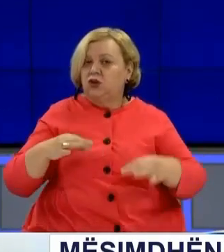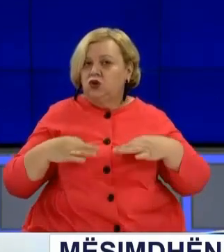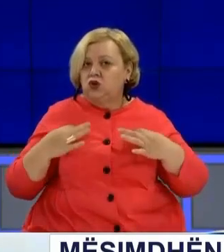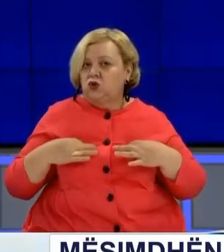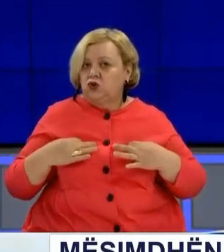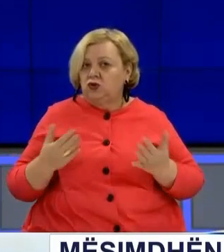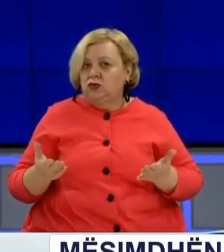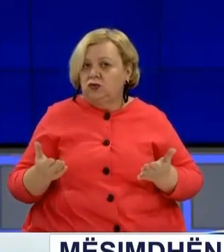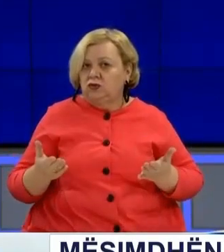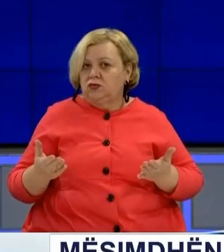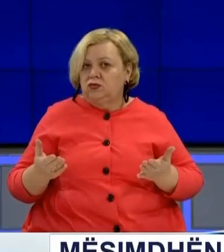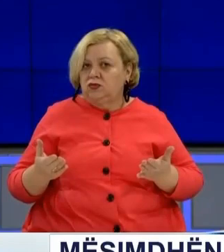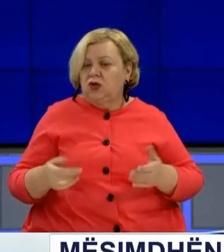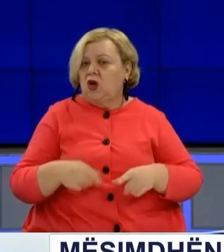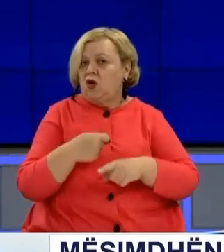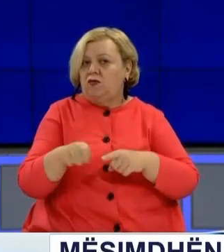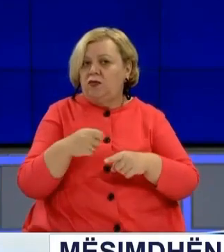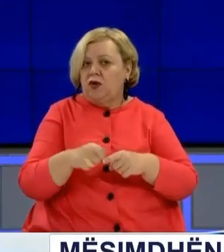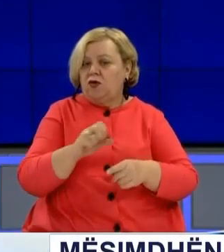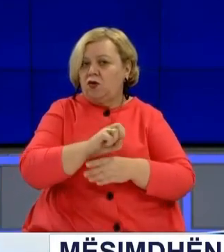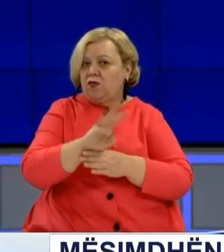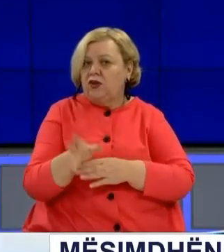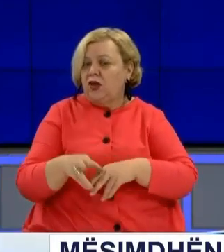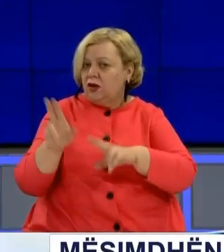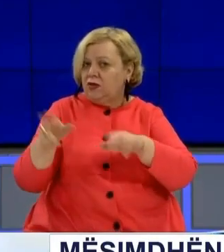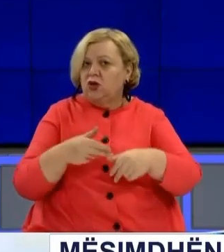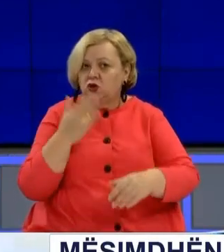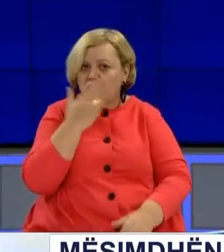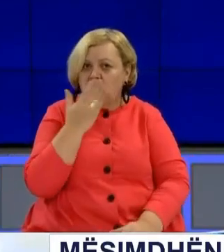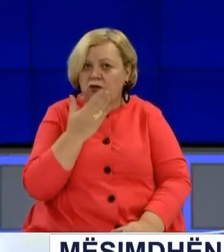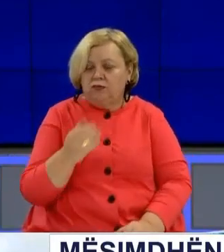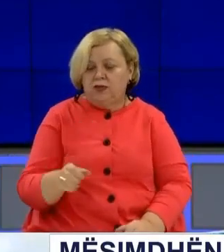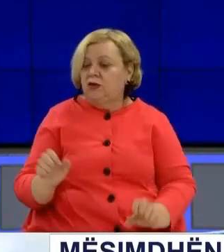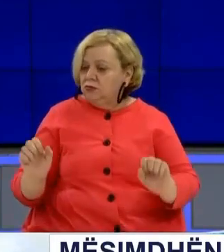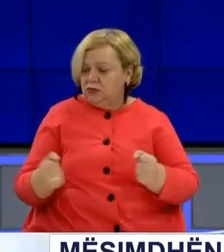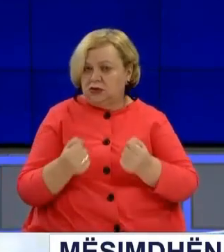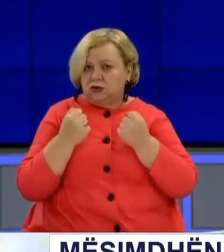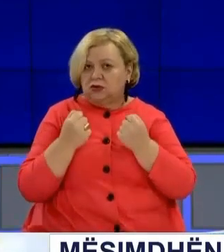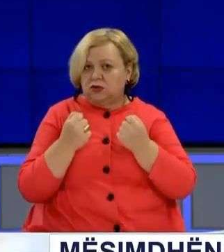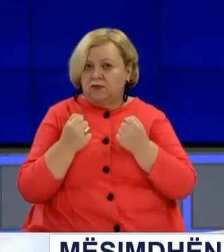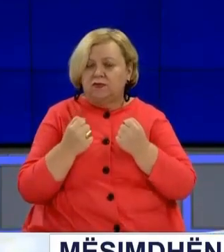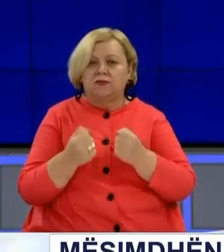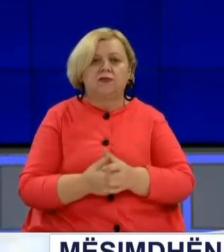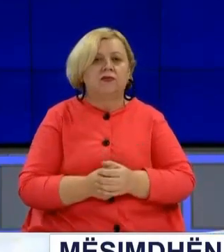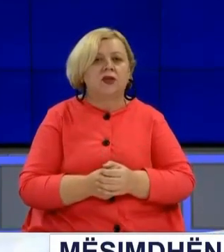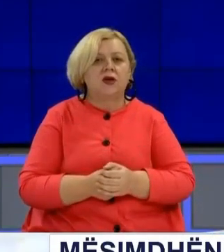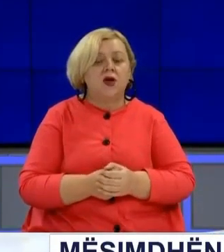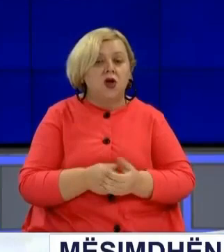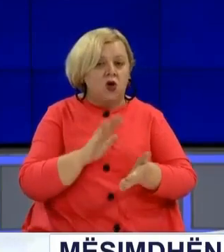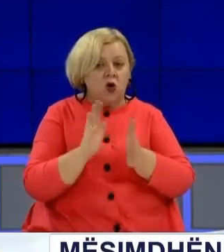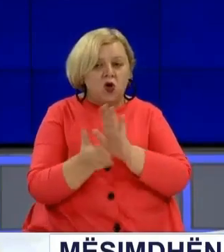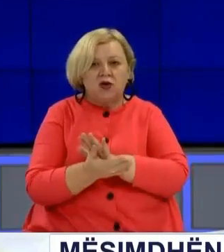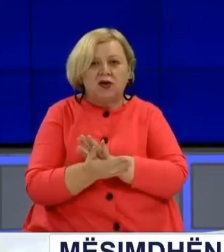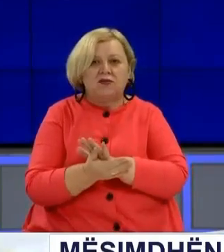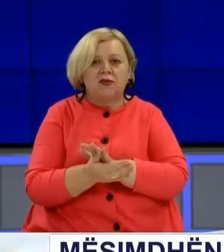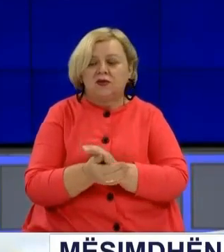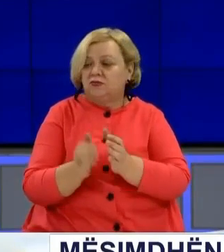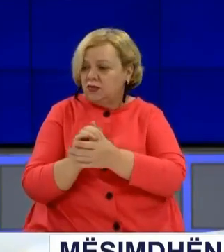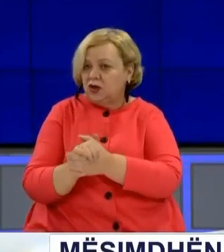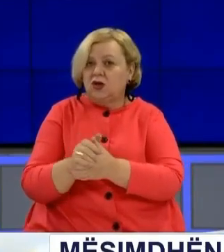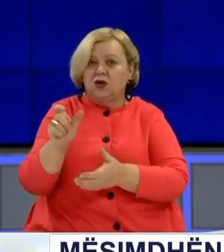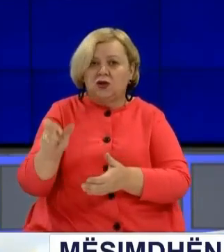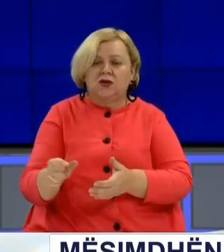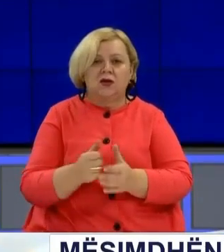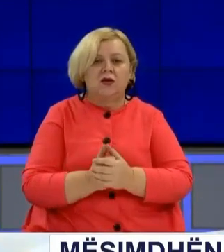shëndoshen, të atë i kalojnë covidin dhe të kthejë në shkollë. Pra të këta është më vështirë dhe vetëmja mënyrës që kolegu, kolegën të zavënsoj,